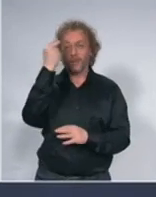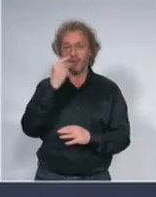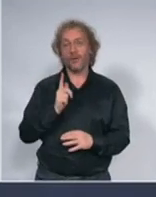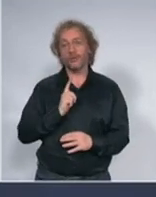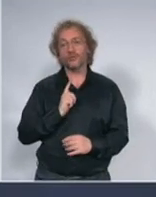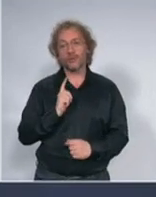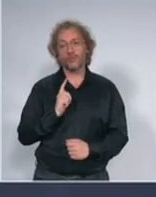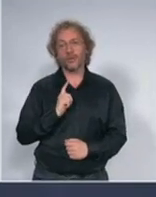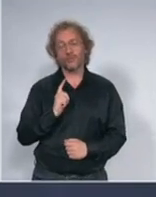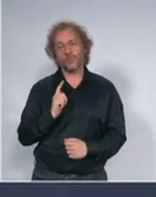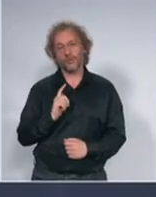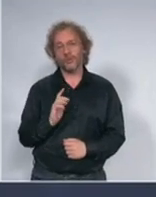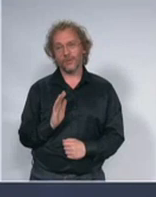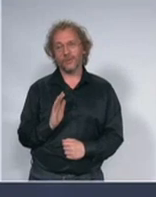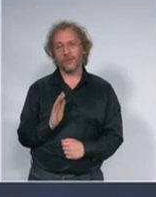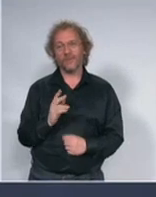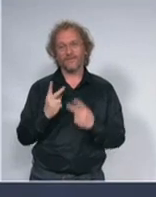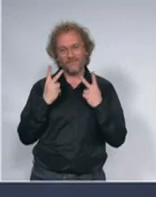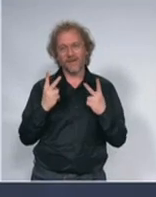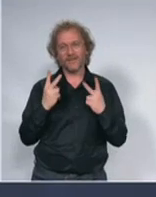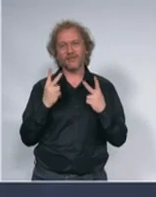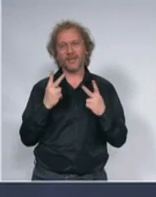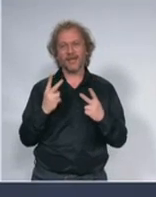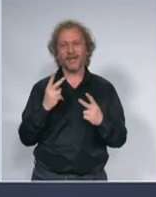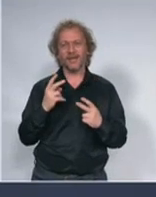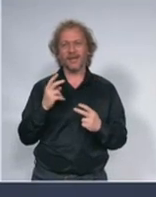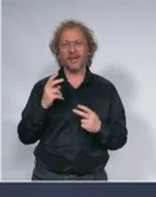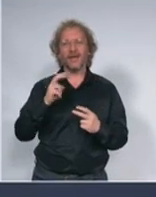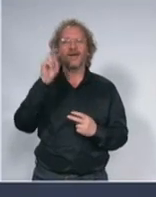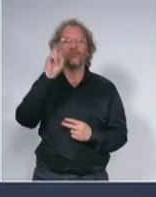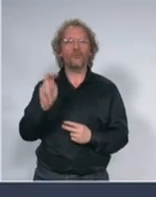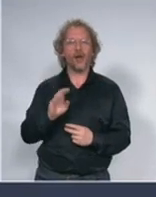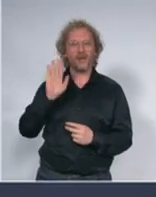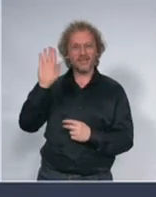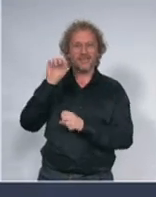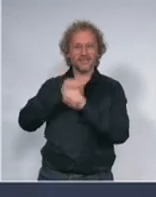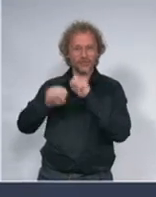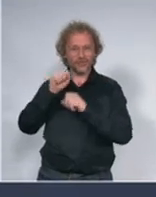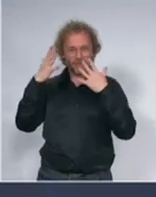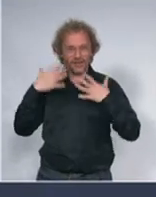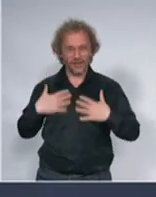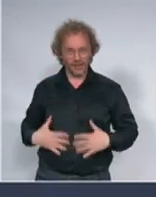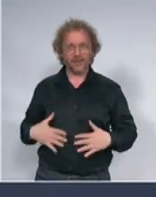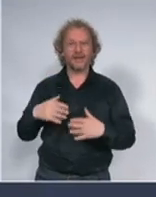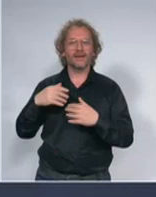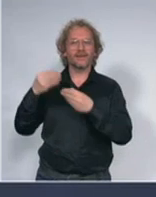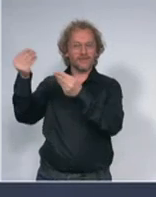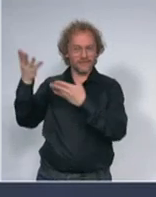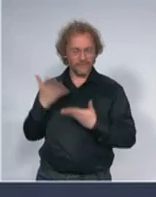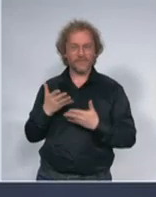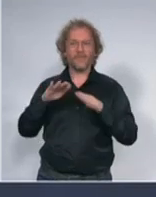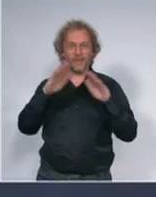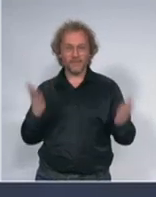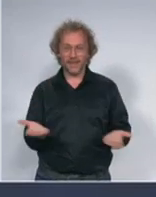značajne donacije zaštitne opreme i drugih aparata iz Narodne Republike Kine koje je obezbedio predsednik